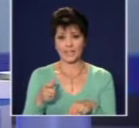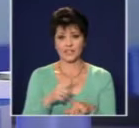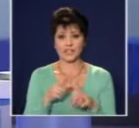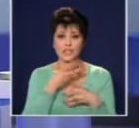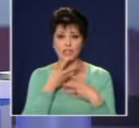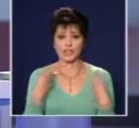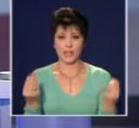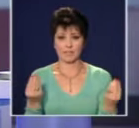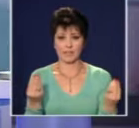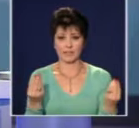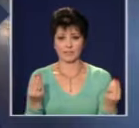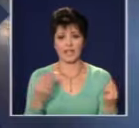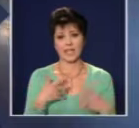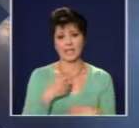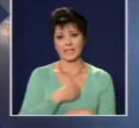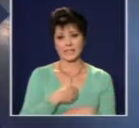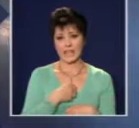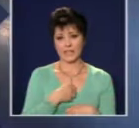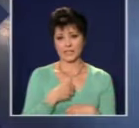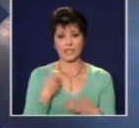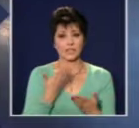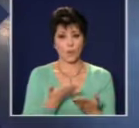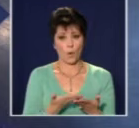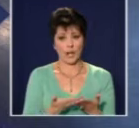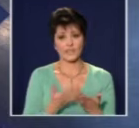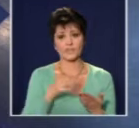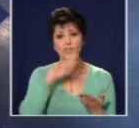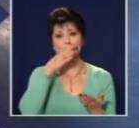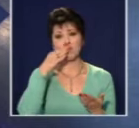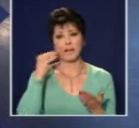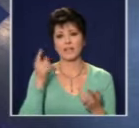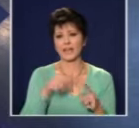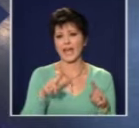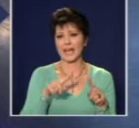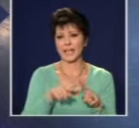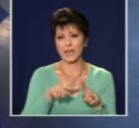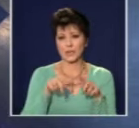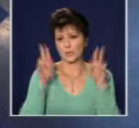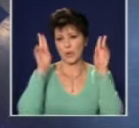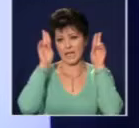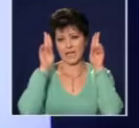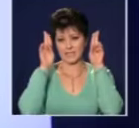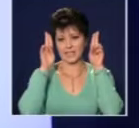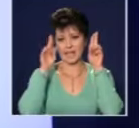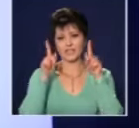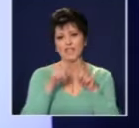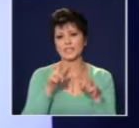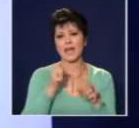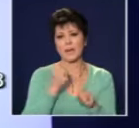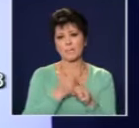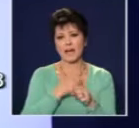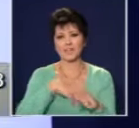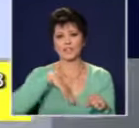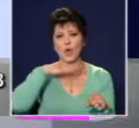За съжаление се оказва, че всъщност българина е едно експериментално зайче с което последните 25 години се правят много